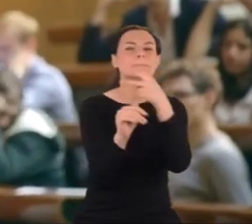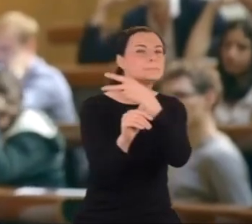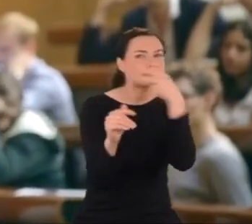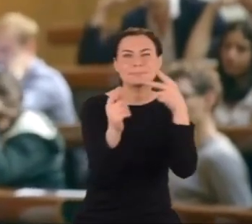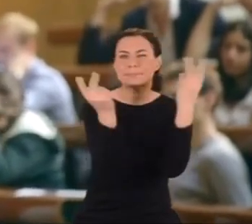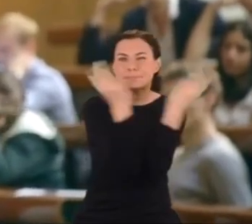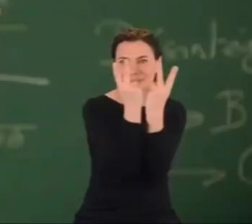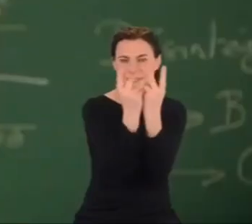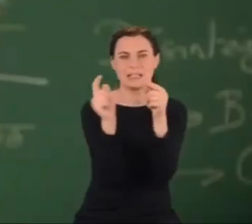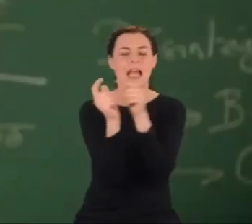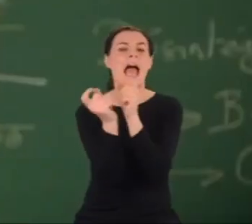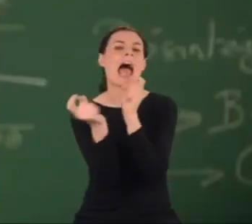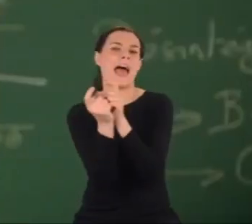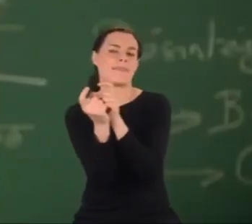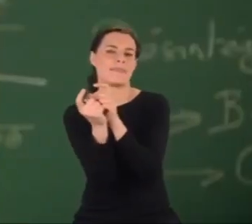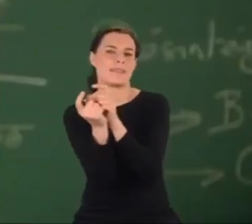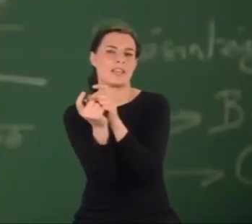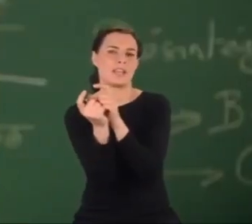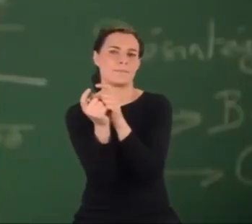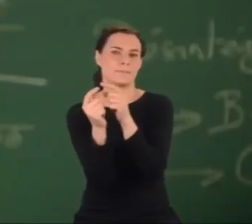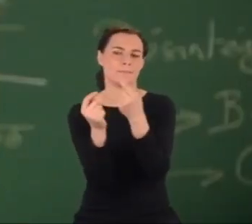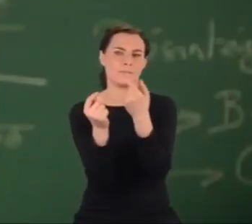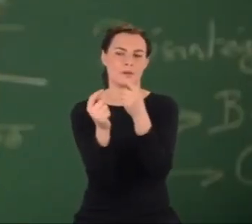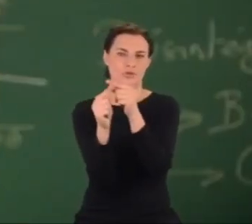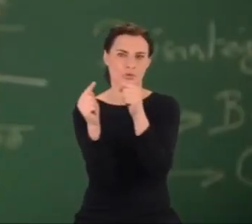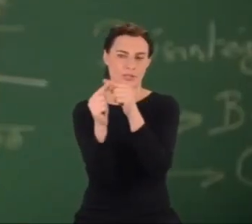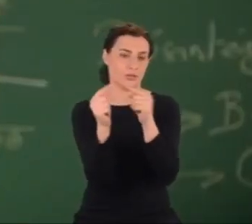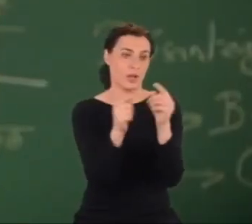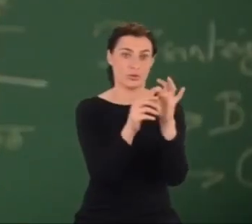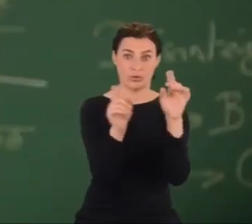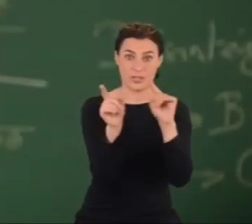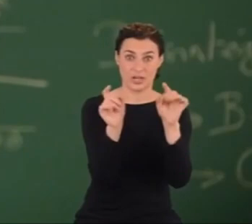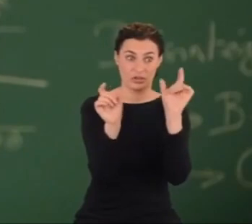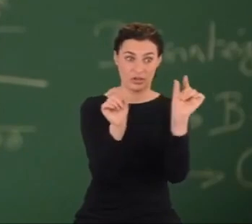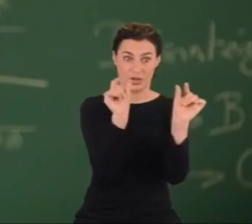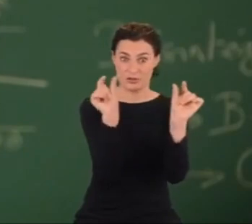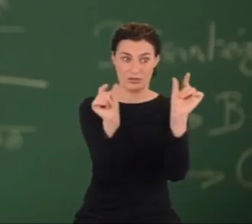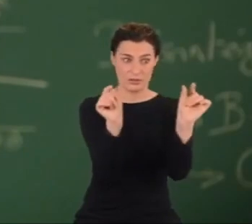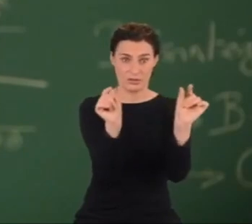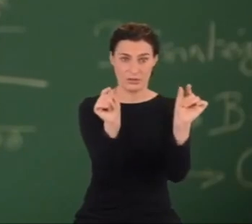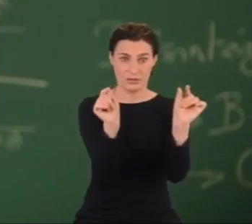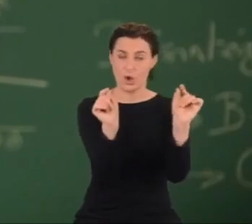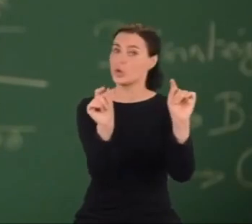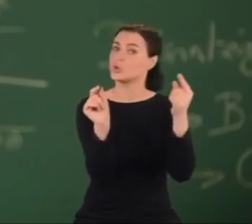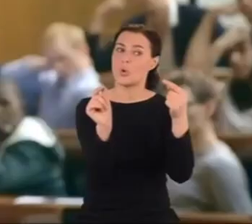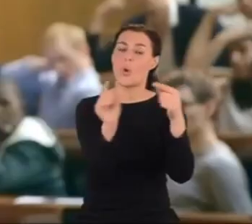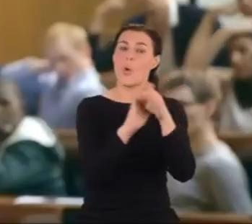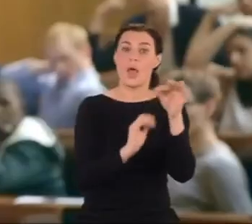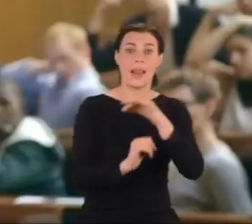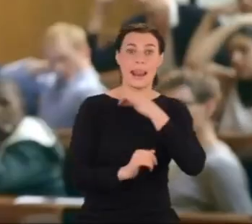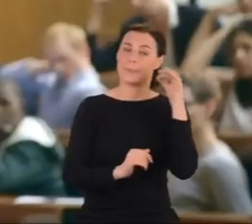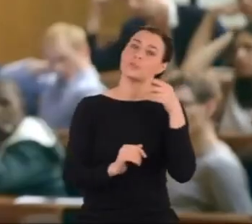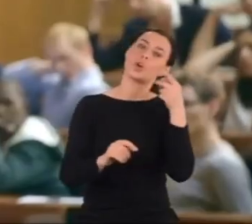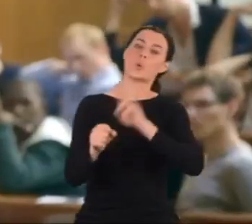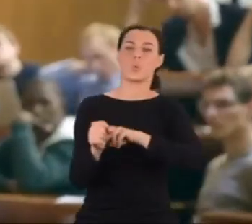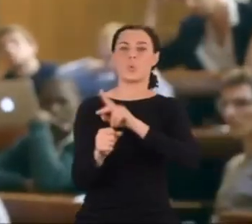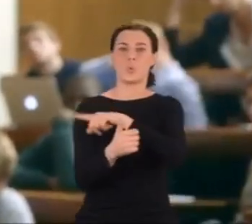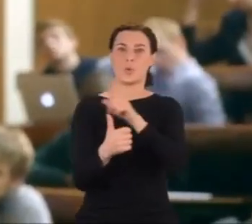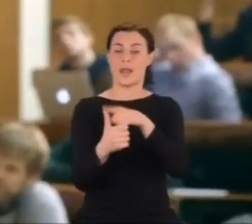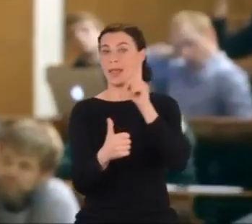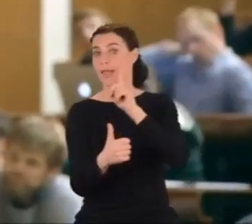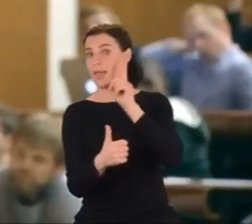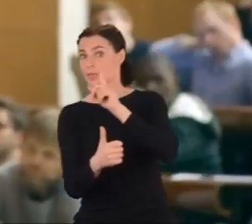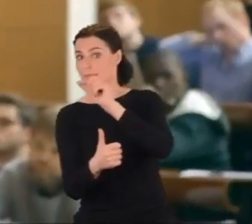Narzuca się więc pytanie, czy równanie Majorany nie jest lepsze od równania Diraca?